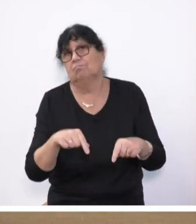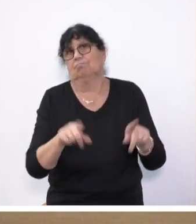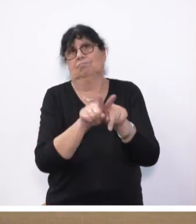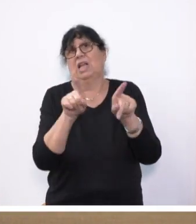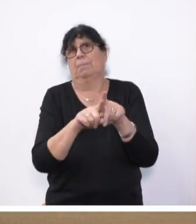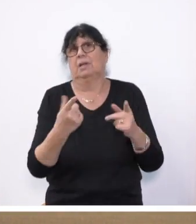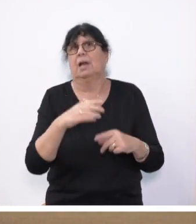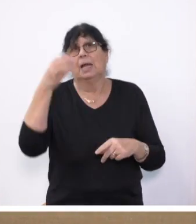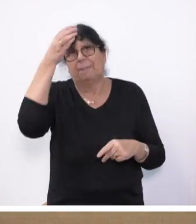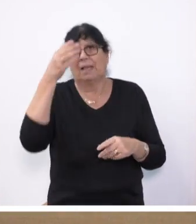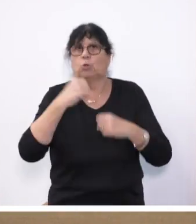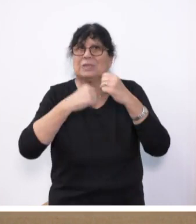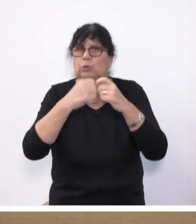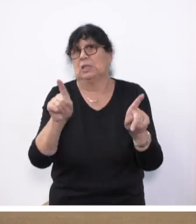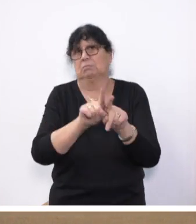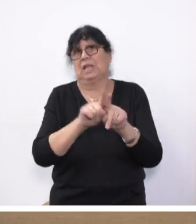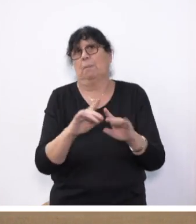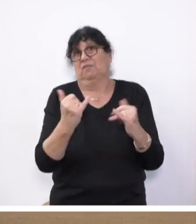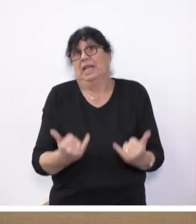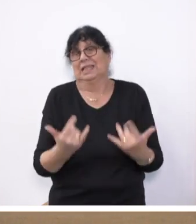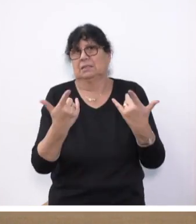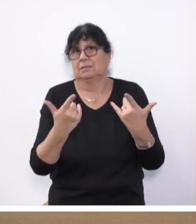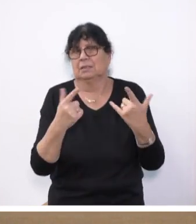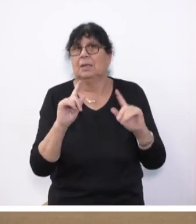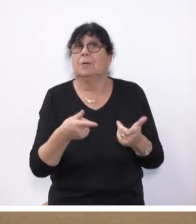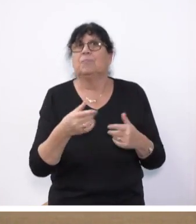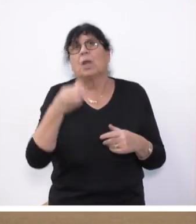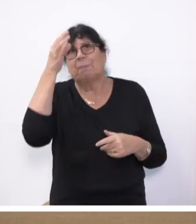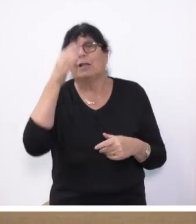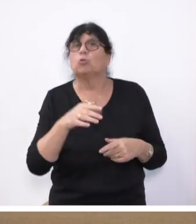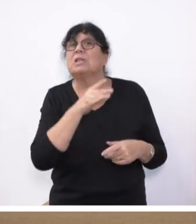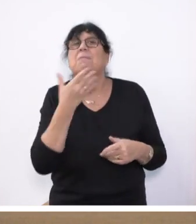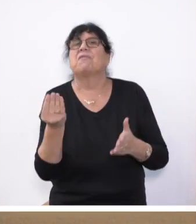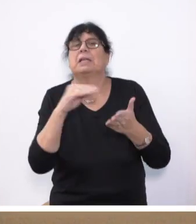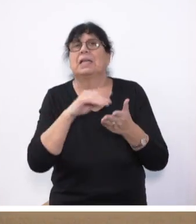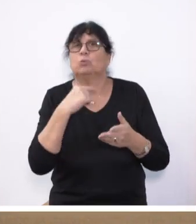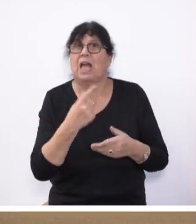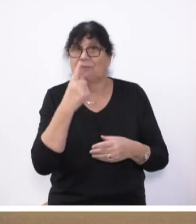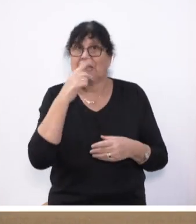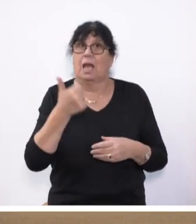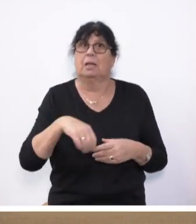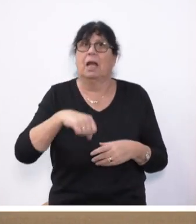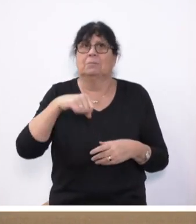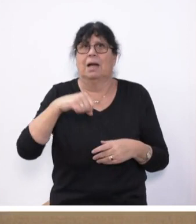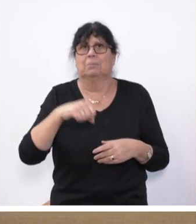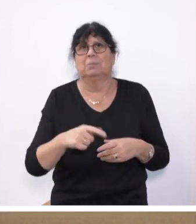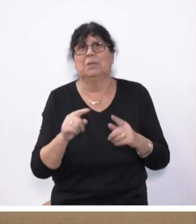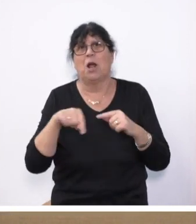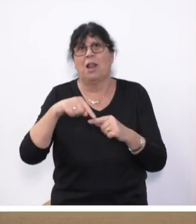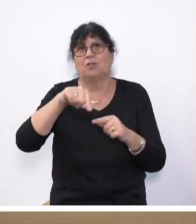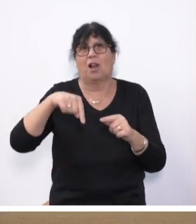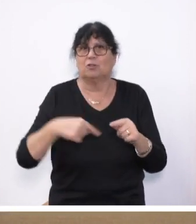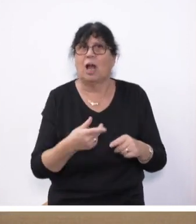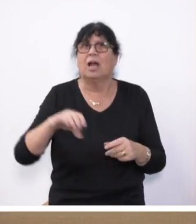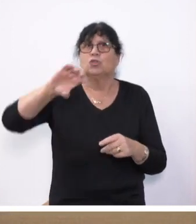Bildungssystem wie jetzt. Und ich will zur Bildung jetzt nicht viel sagen, aber nur eins. Wenn ich einen Eimer habe, wo Löcher drin sind, kann ich viel